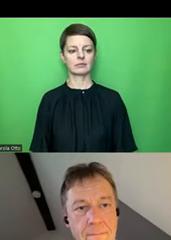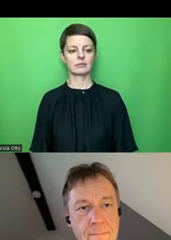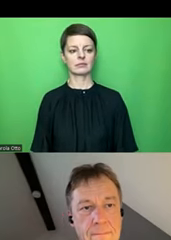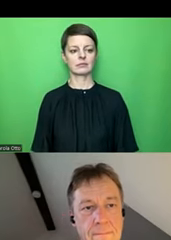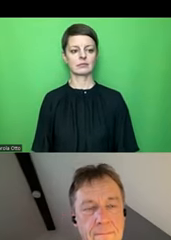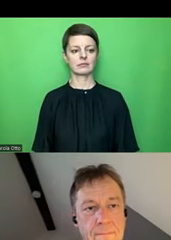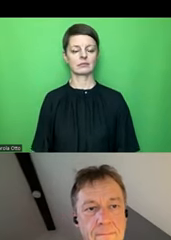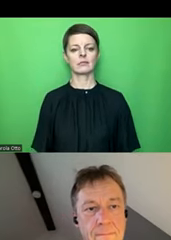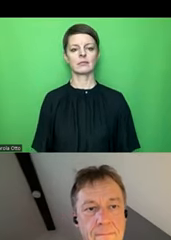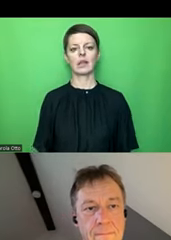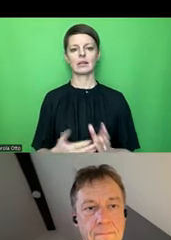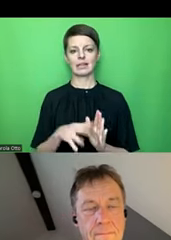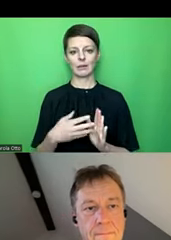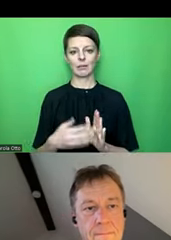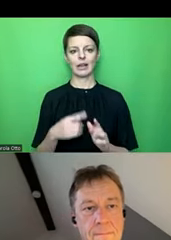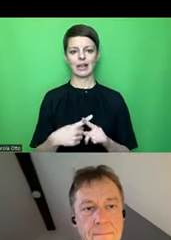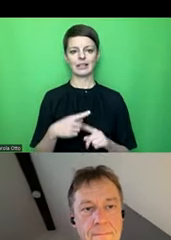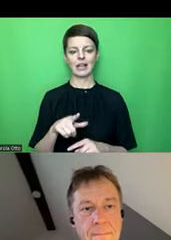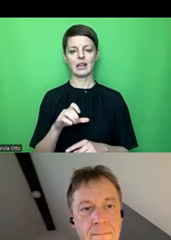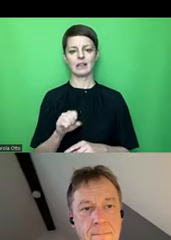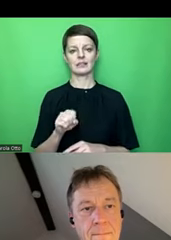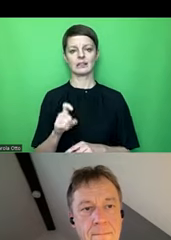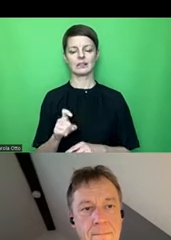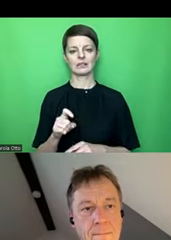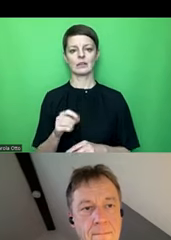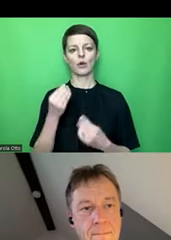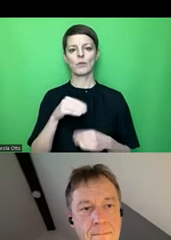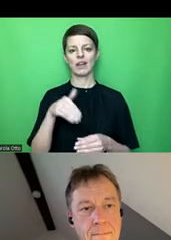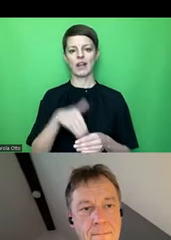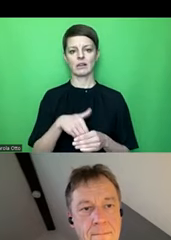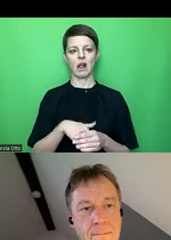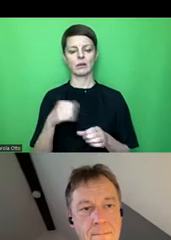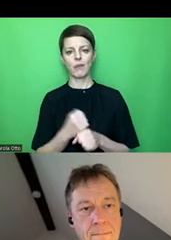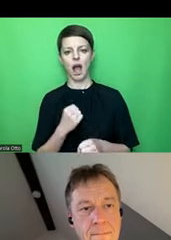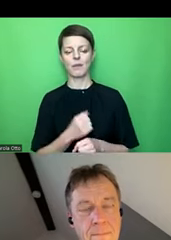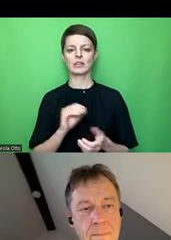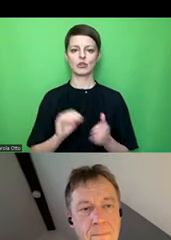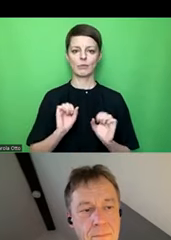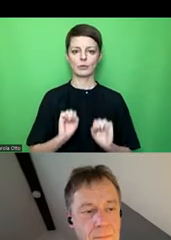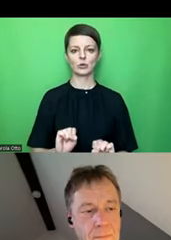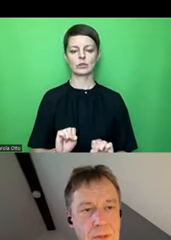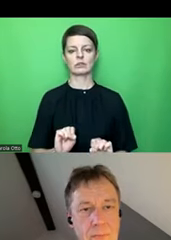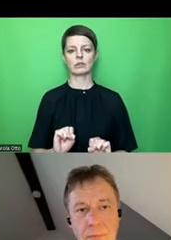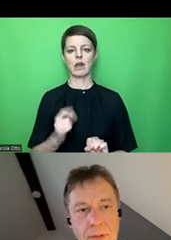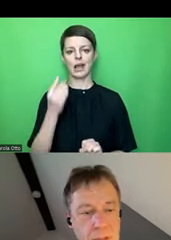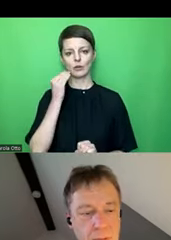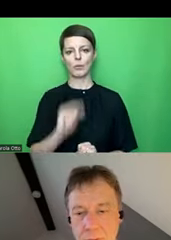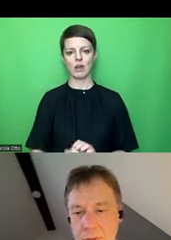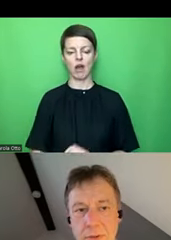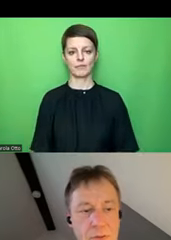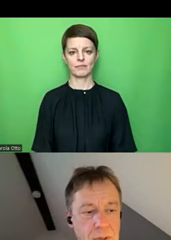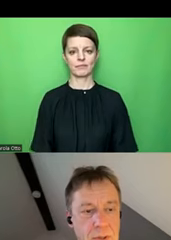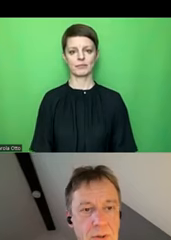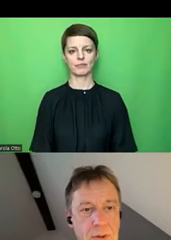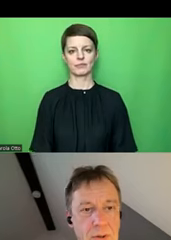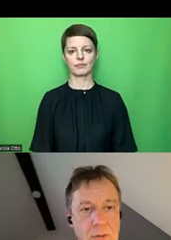Testtabelle, XLSX, Excel-Fenster, Kommentarinhalt, bearbeiten, schreibgeschützt, ein Kommentar. Also da kommt